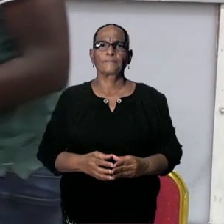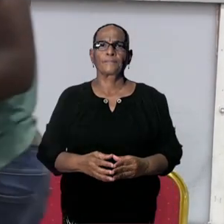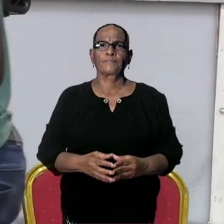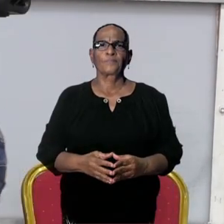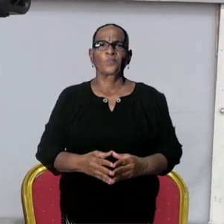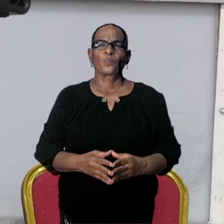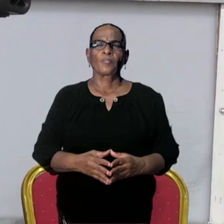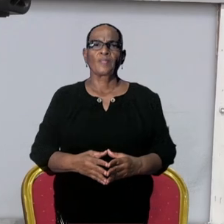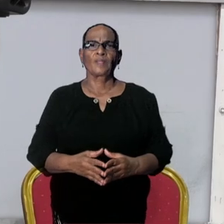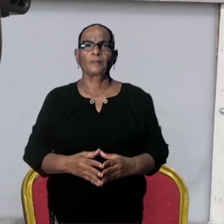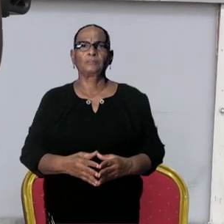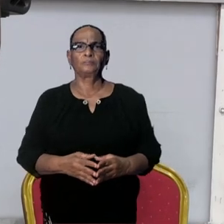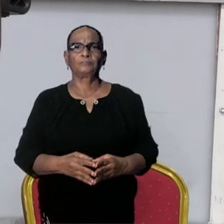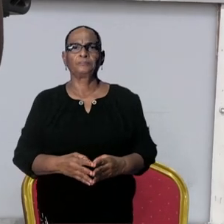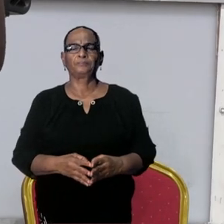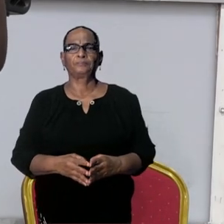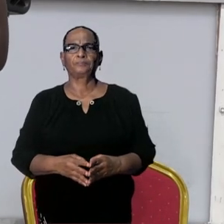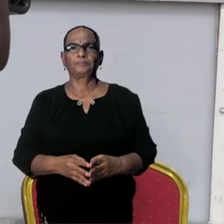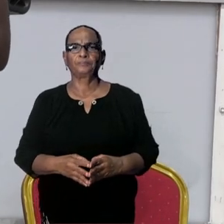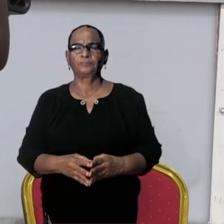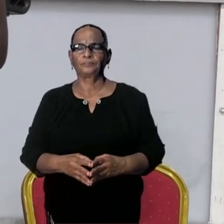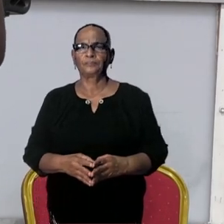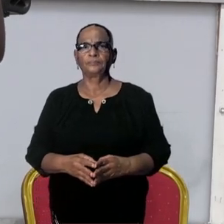Ja, goedemiddag.